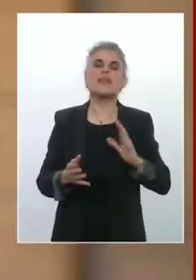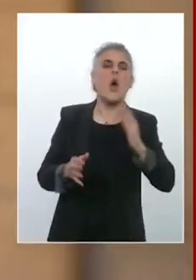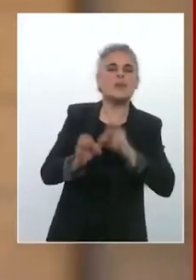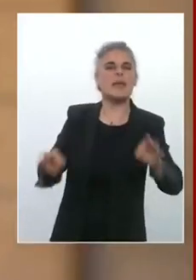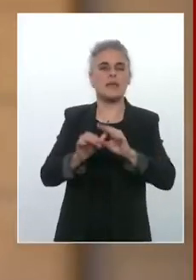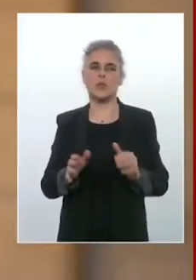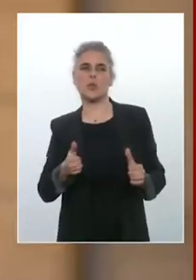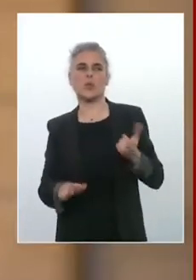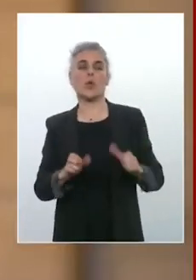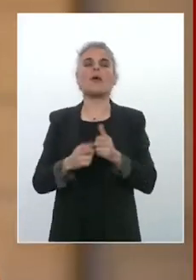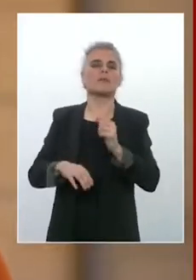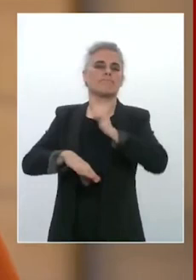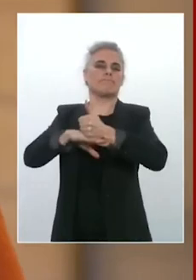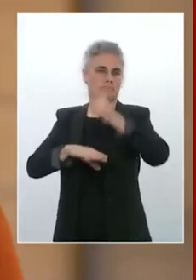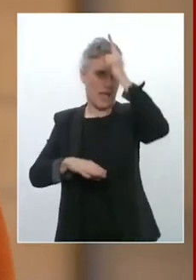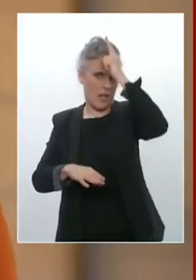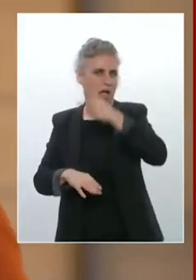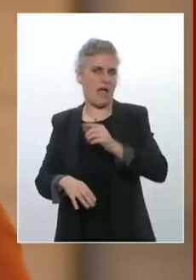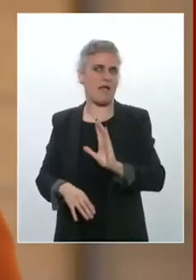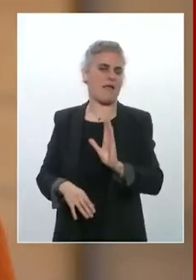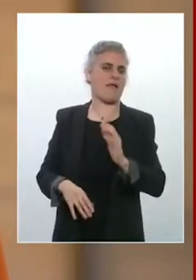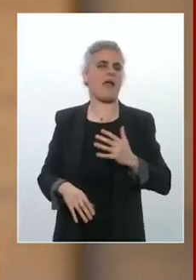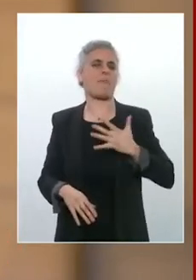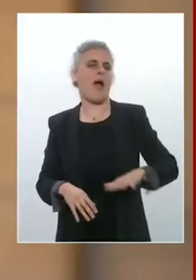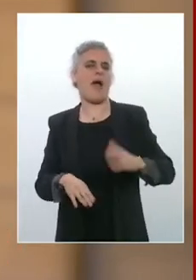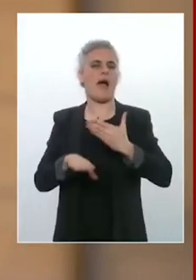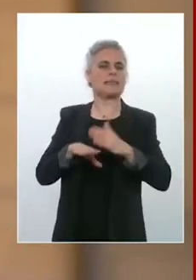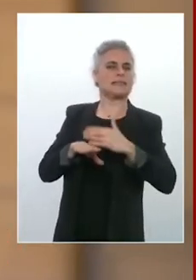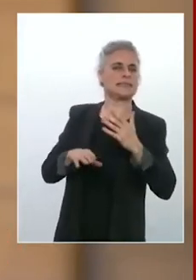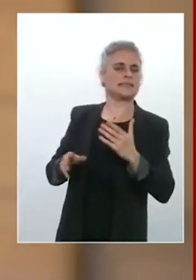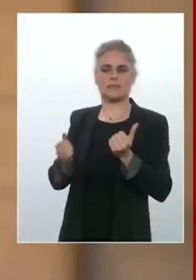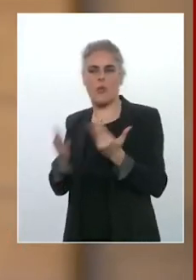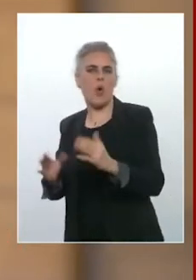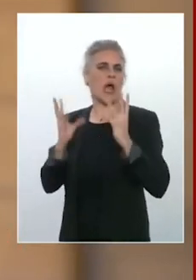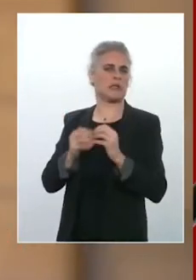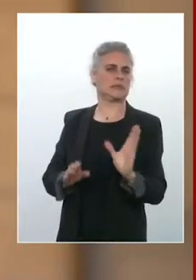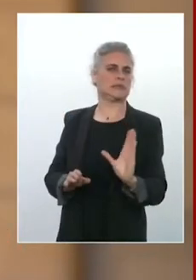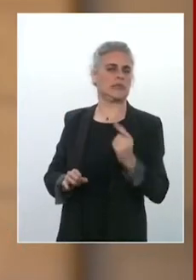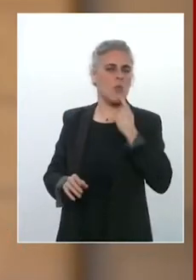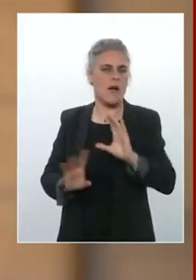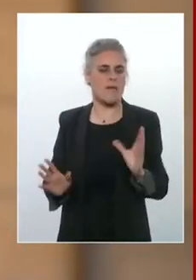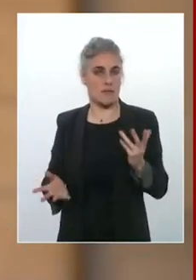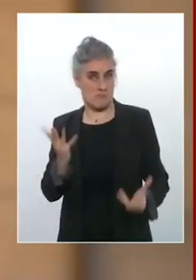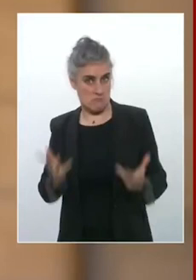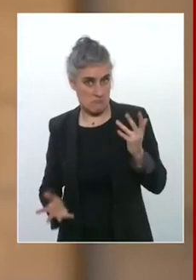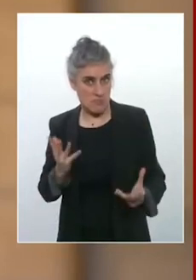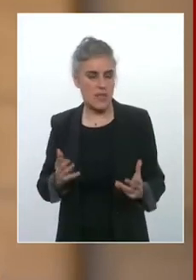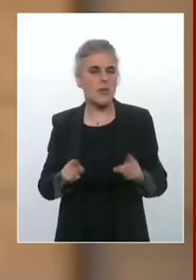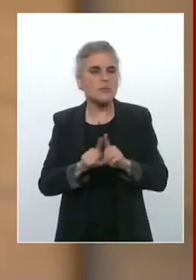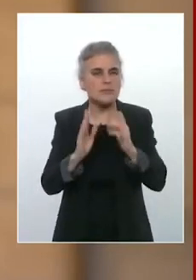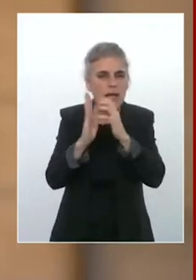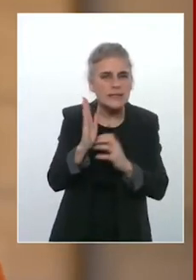ne sont pas pour des grands emprunts de ce type. Et par ailleurs, on voit des articles de presse qui évoquent peut-être des discussions sur la